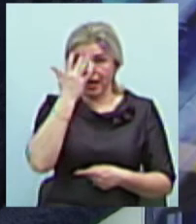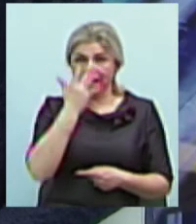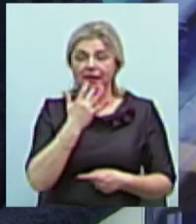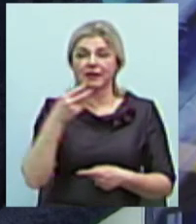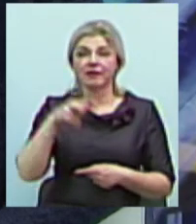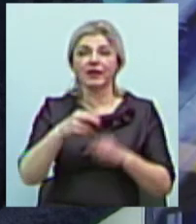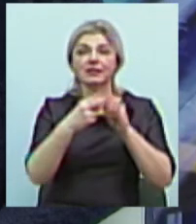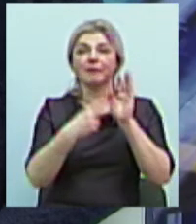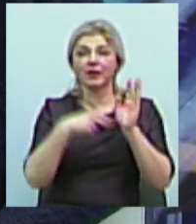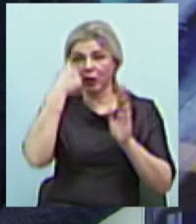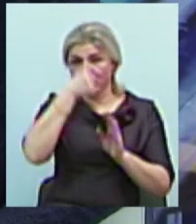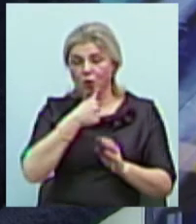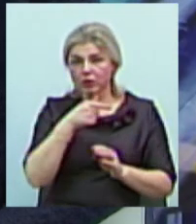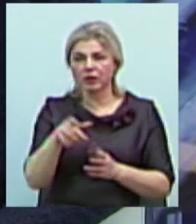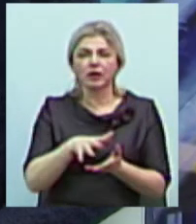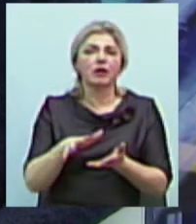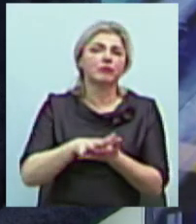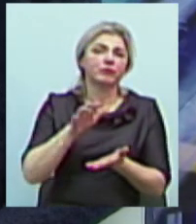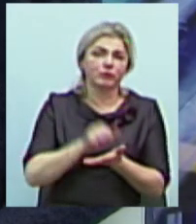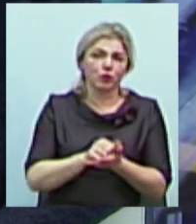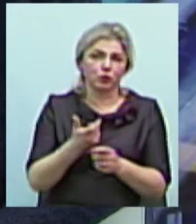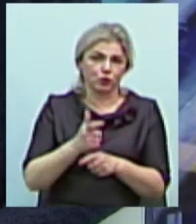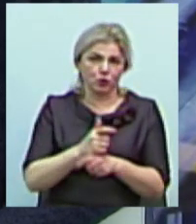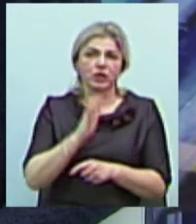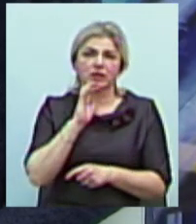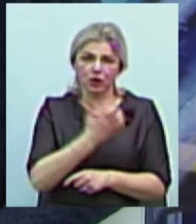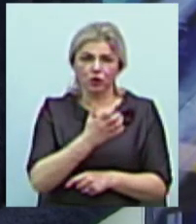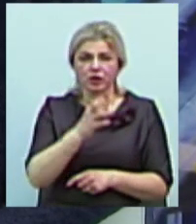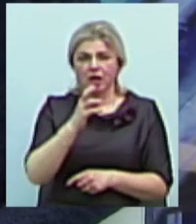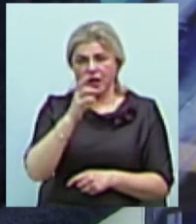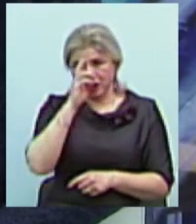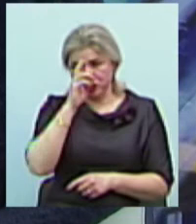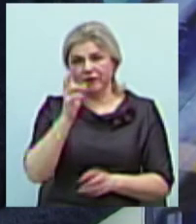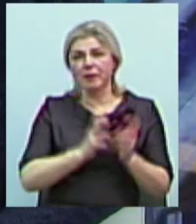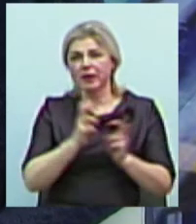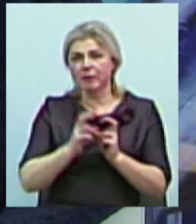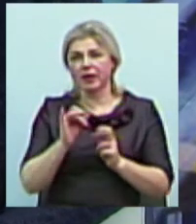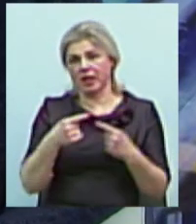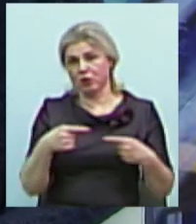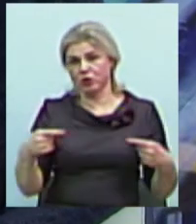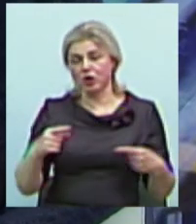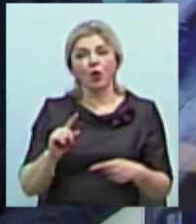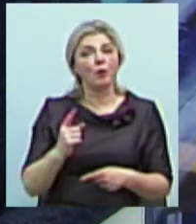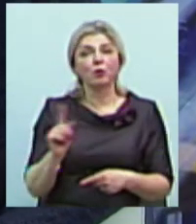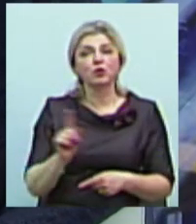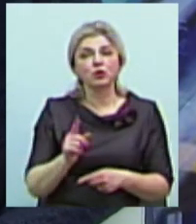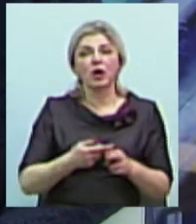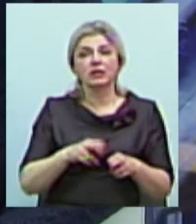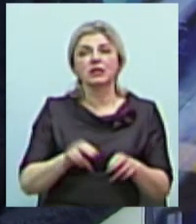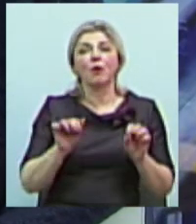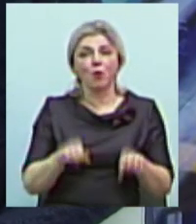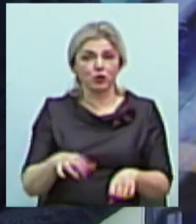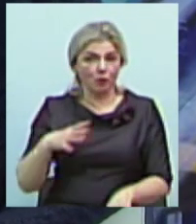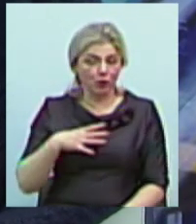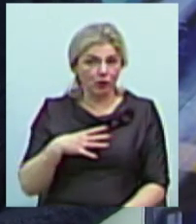року. Він покосив досить серйозно українські державні підприємства чи будь-які інші. Просто тому, що це можна було. Тобто,